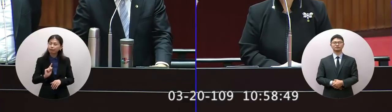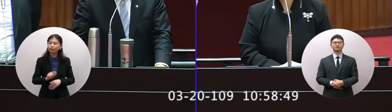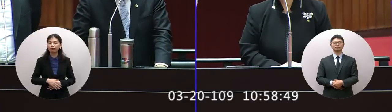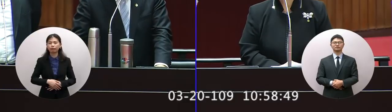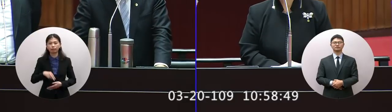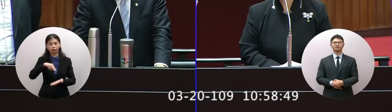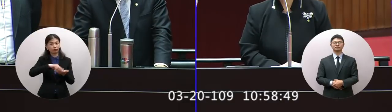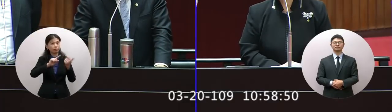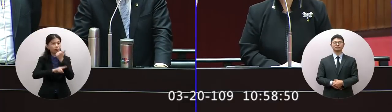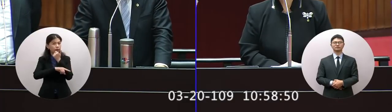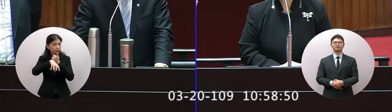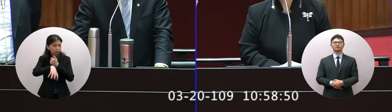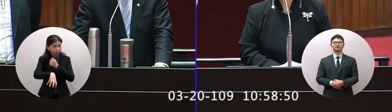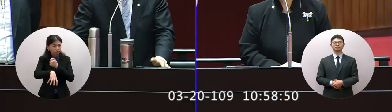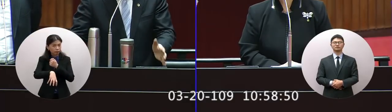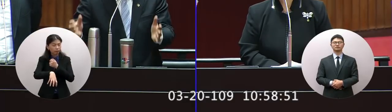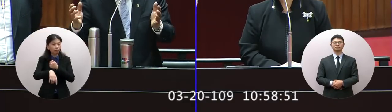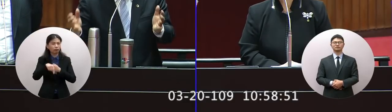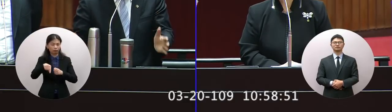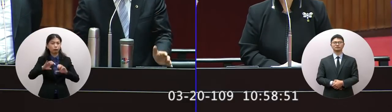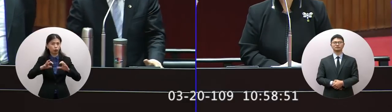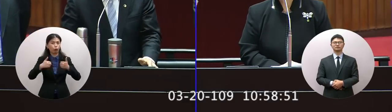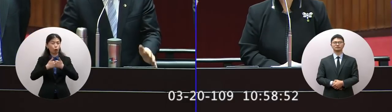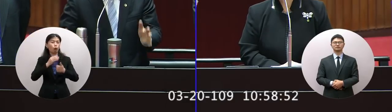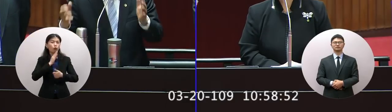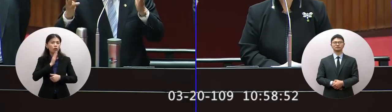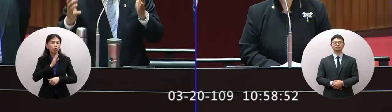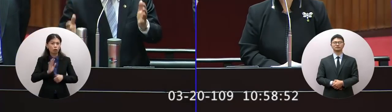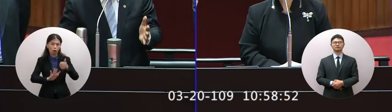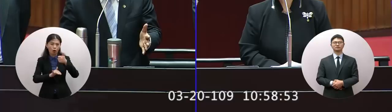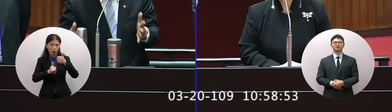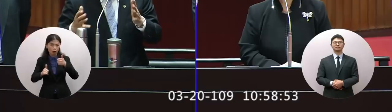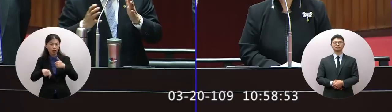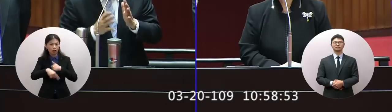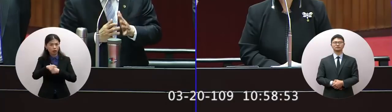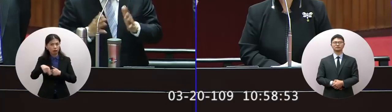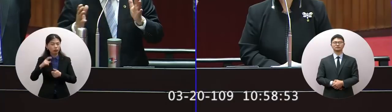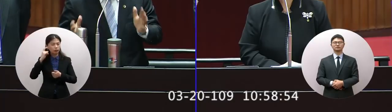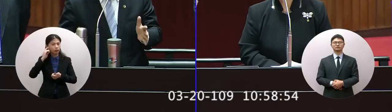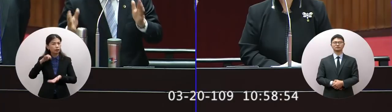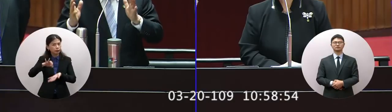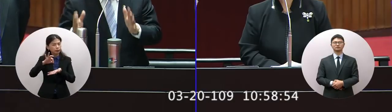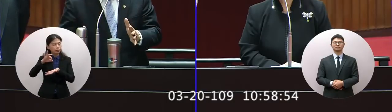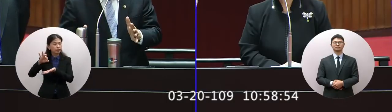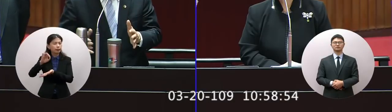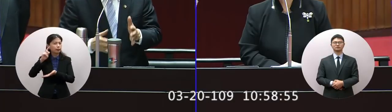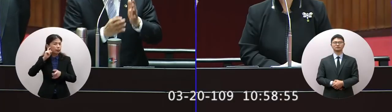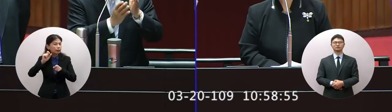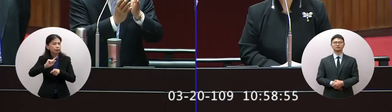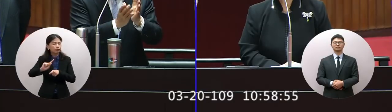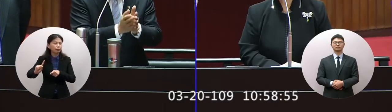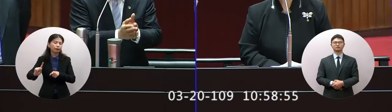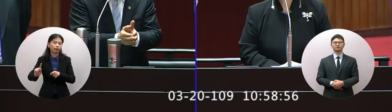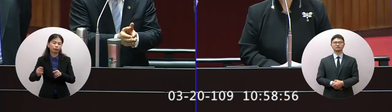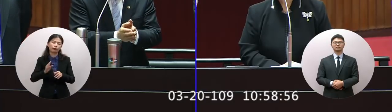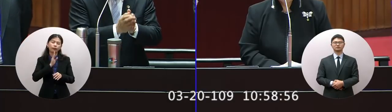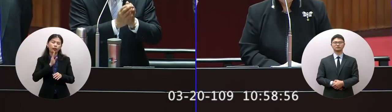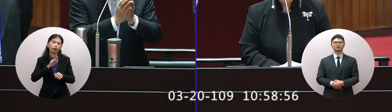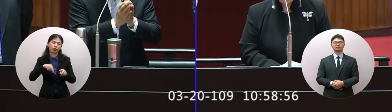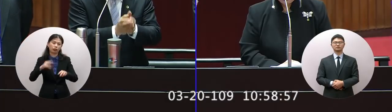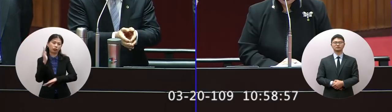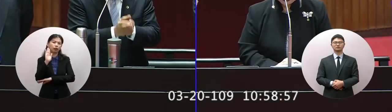一般是國會國會委員要拿安裝委員安裝組長這都幾